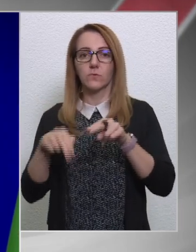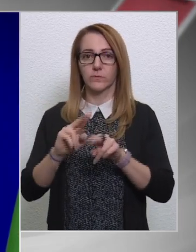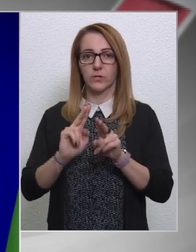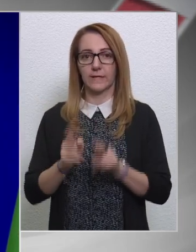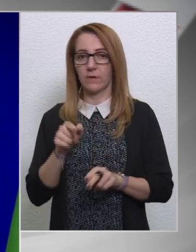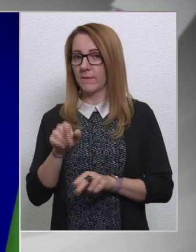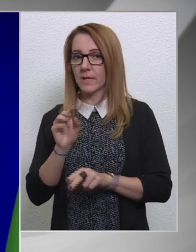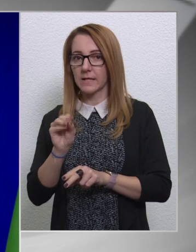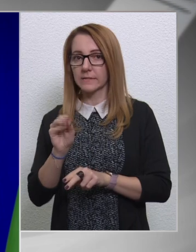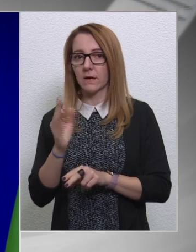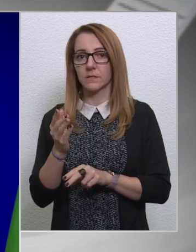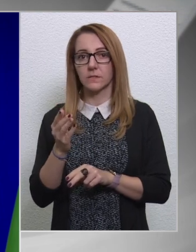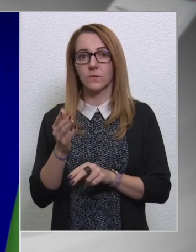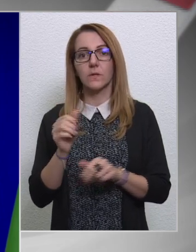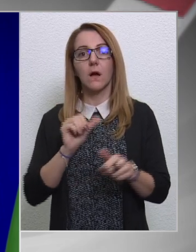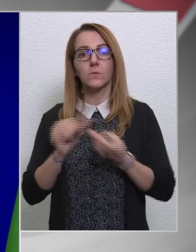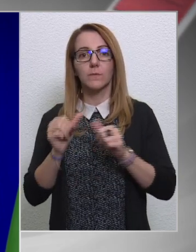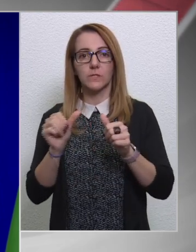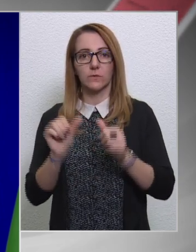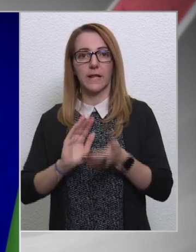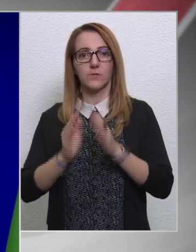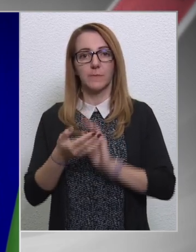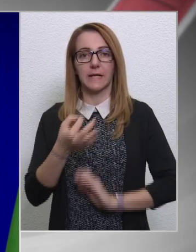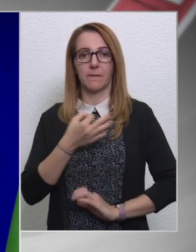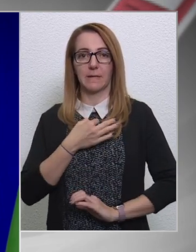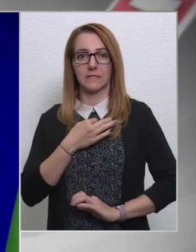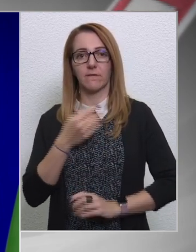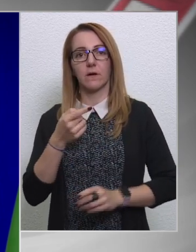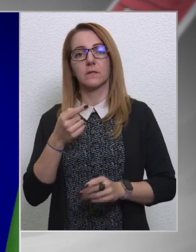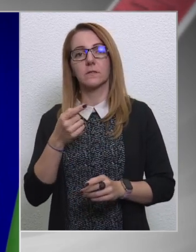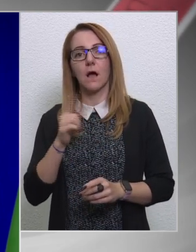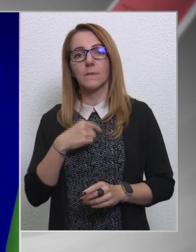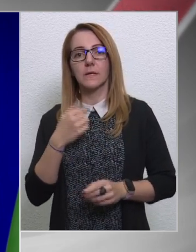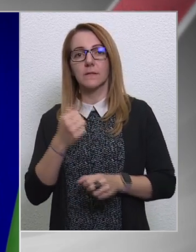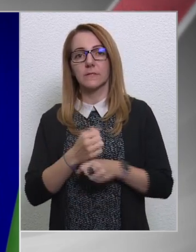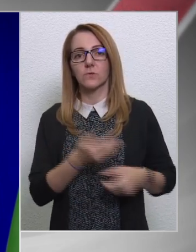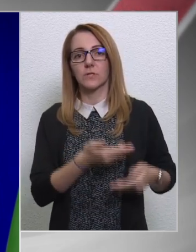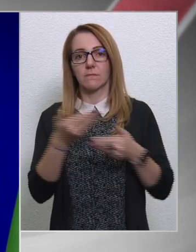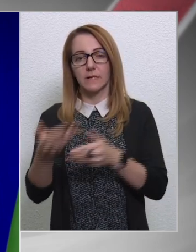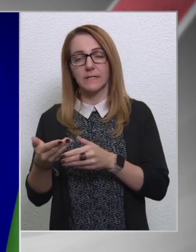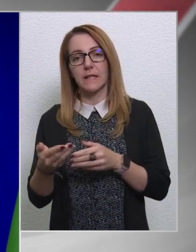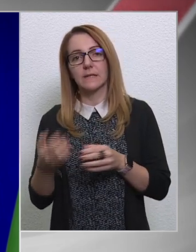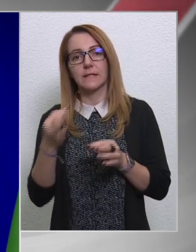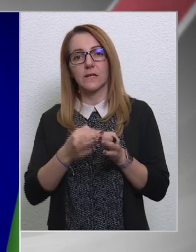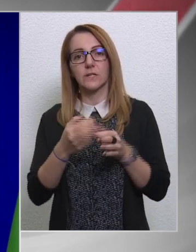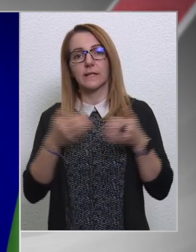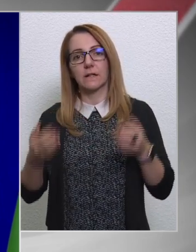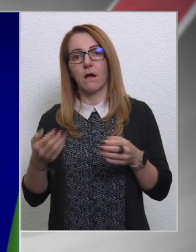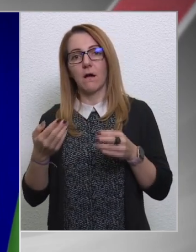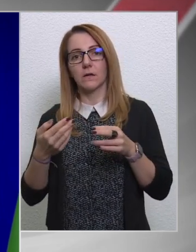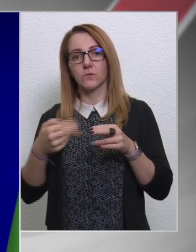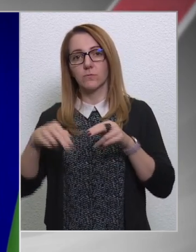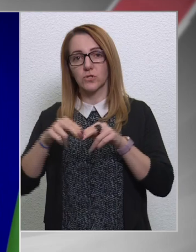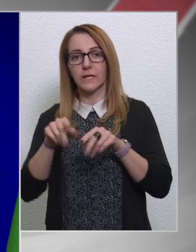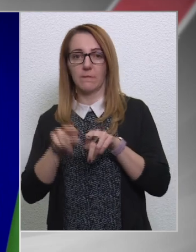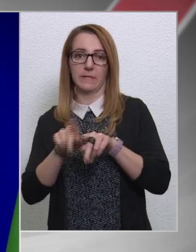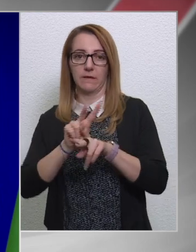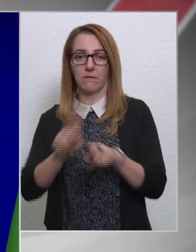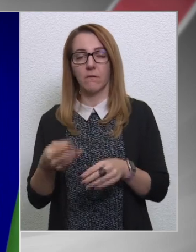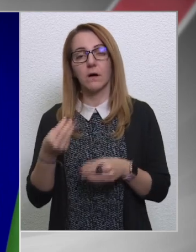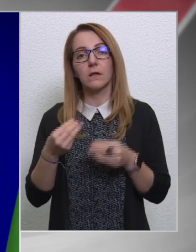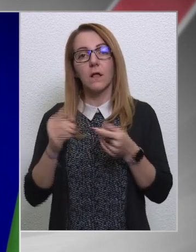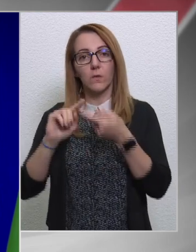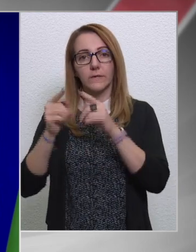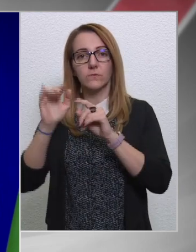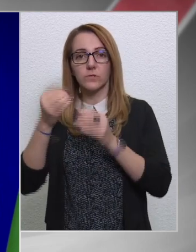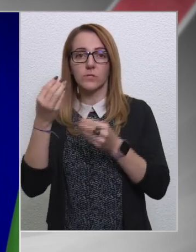nem azt jelenti, hogy automatikusan a tanács mindent megszavaz, amit a bizottság előterjeszt, de azért az esetek nagyon nagy többségében ez így van. Ami logikus is, mert